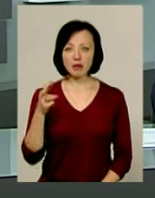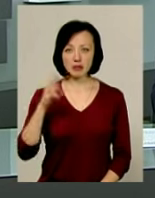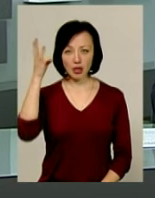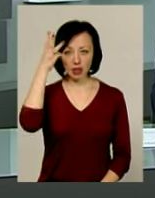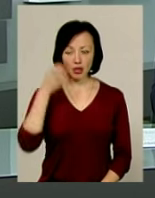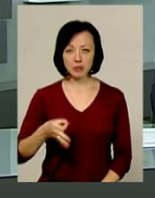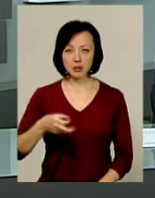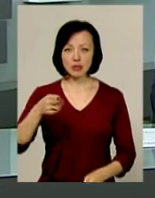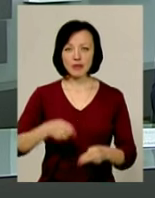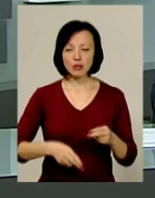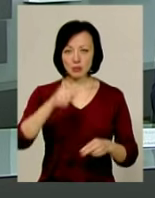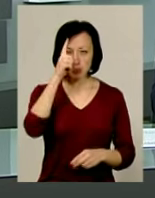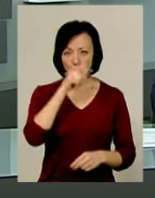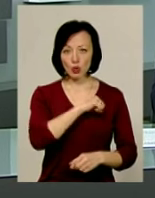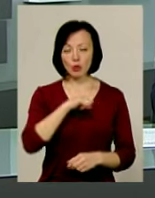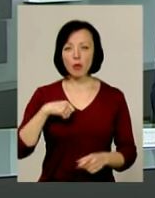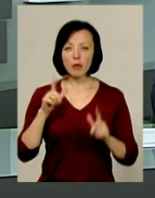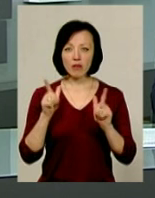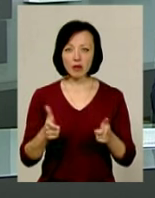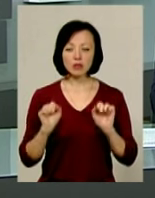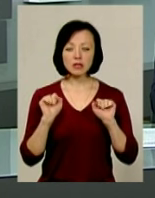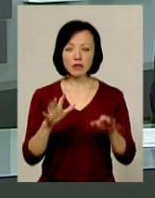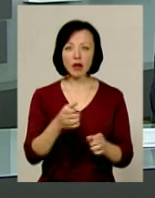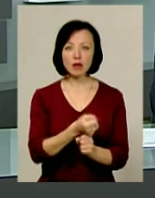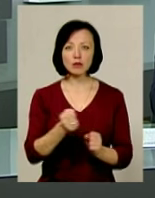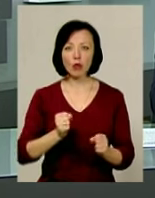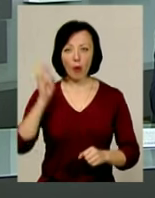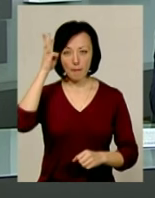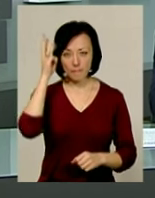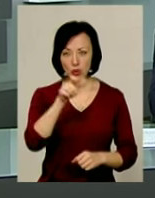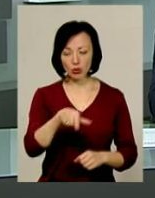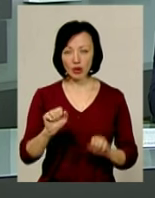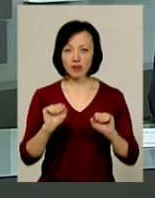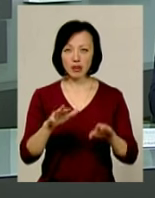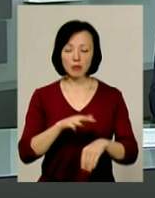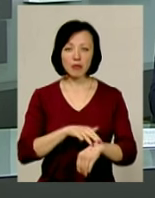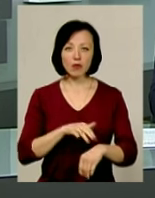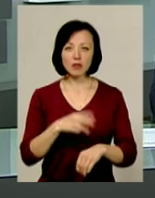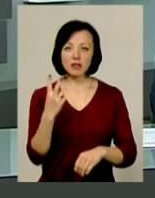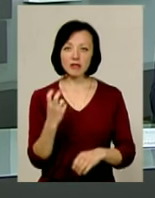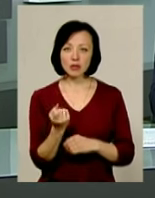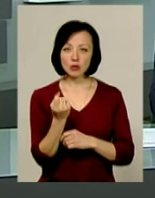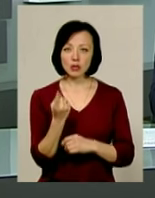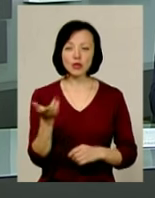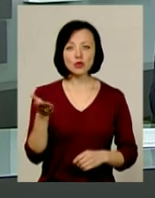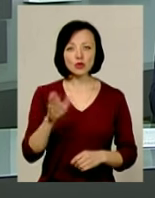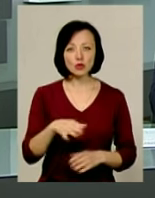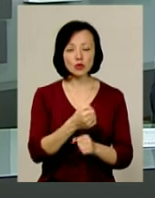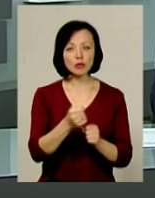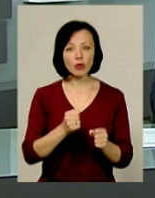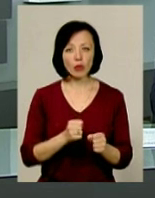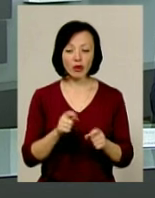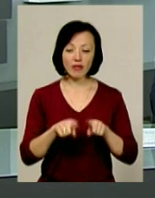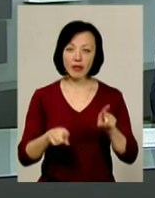завершився місячник добровільного здавання зброї. Подоляне віддали правоохоронцям 211 одиниць зброї і